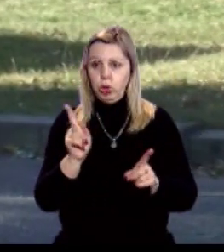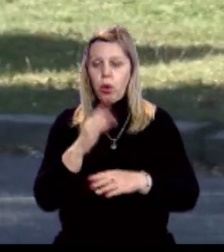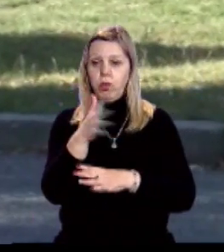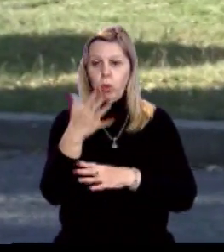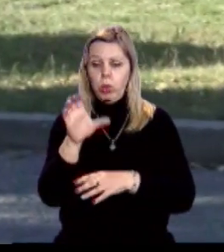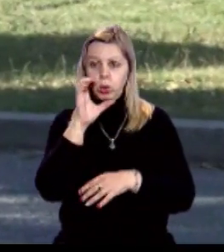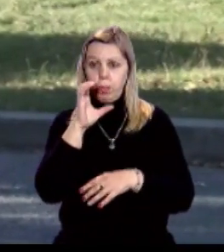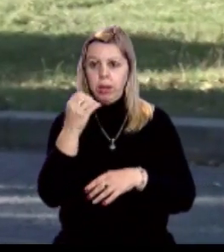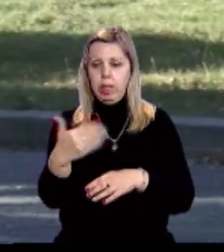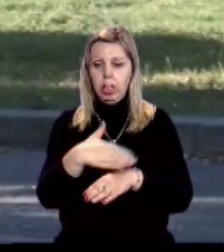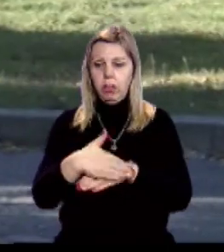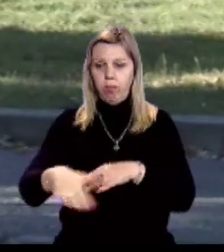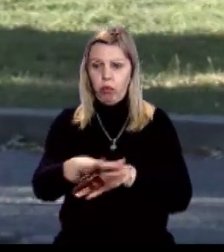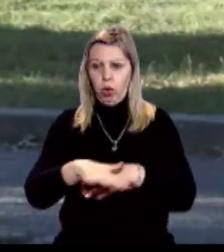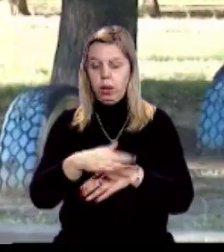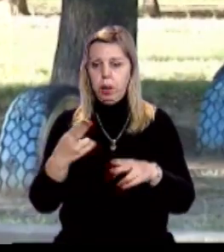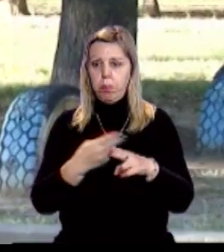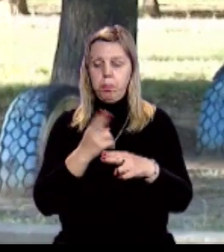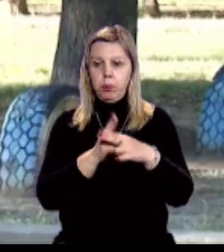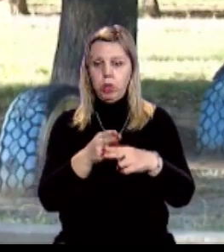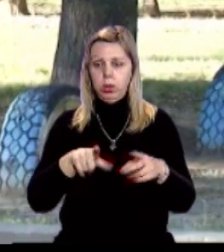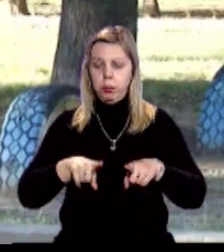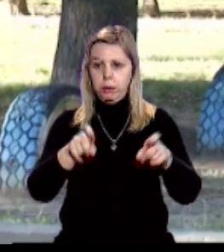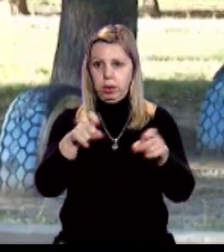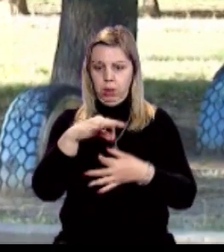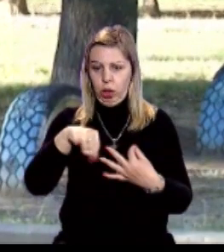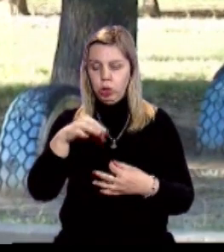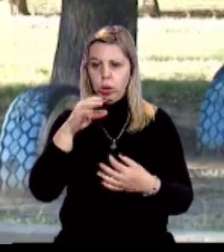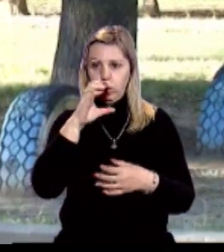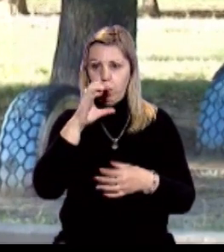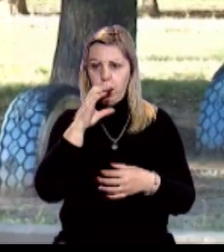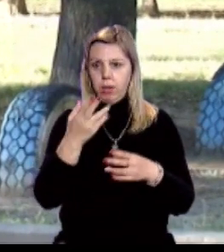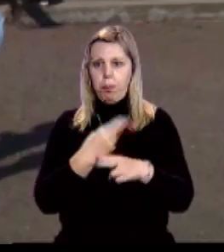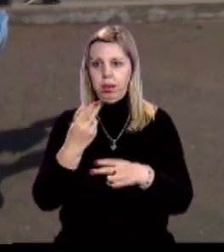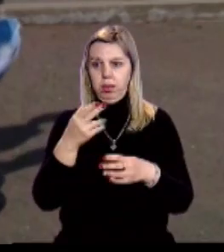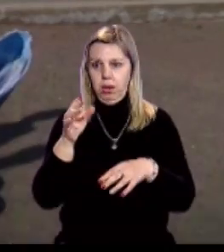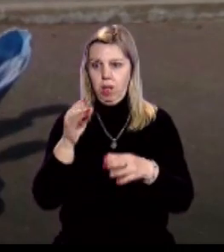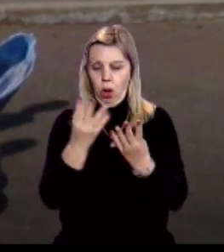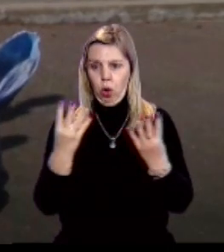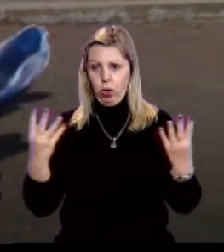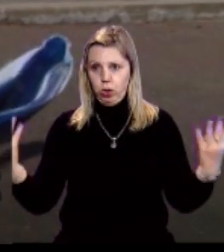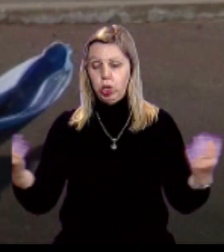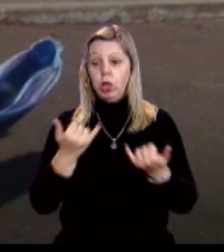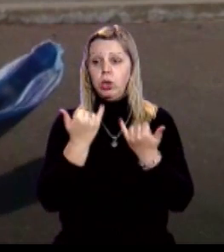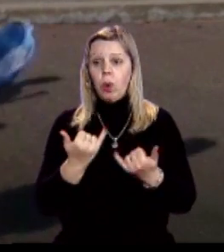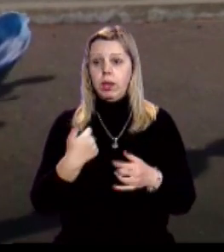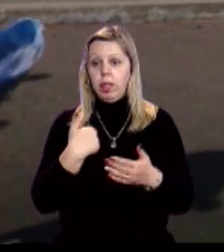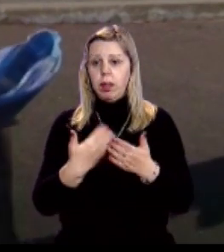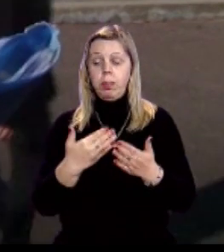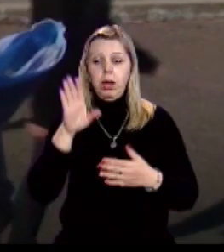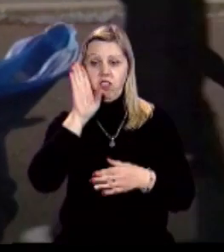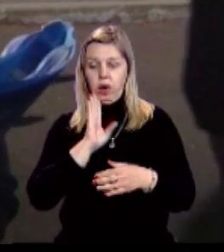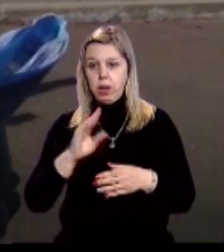вигулюють собак на їхньому дворі та безперешкодно забігають безпритульні собаки через відсутність угорожі. Сьогодні, наприклад,